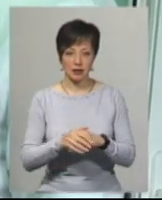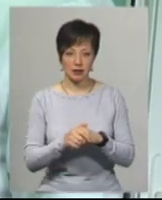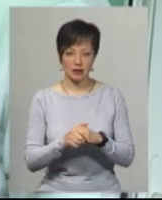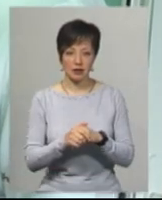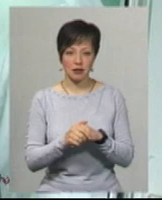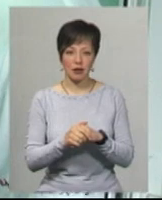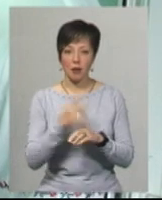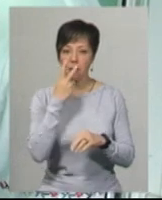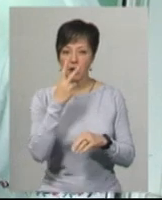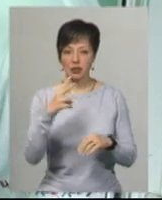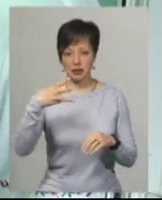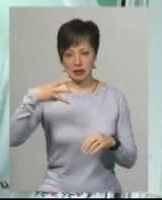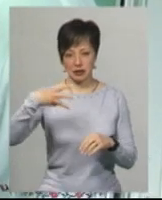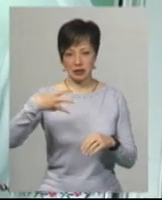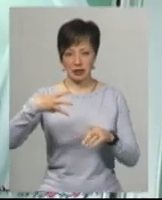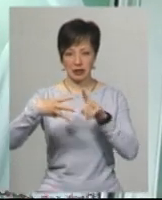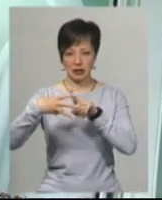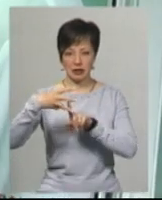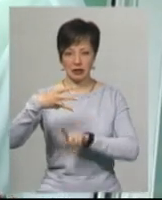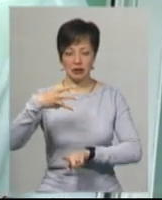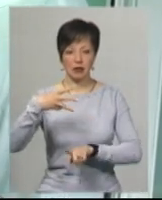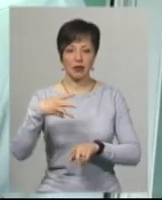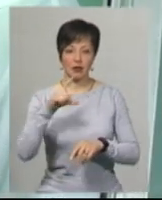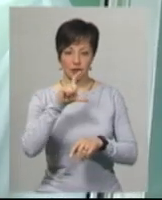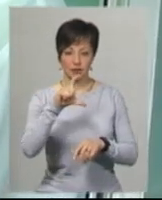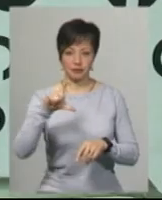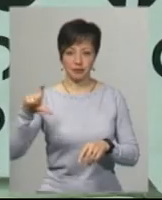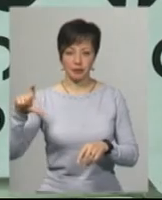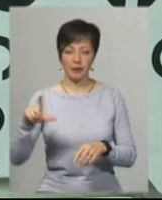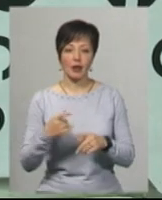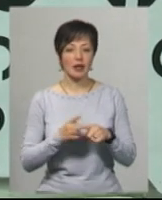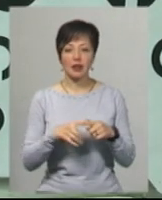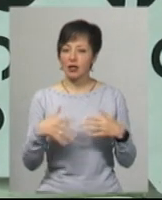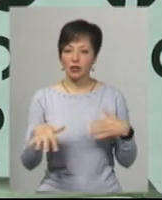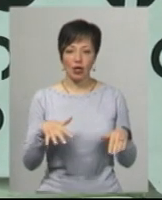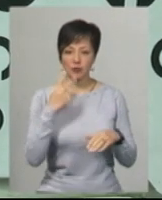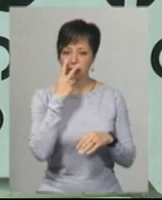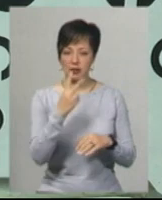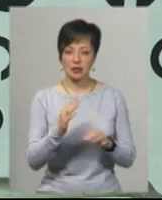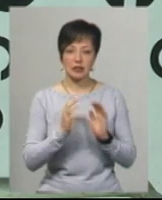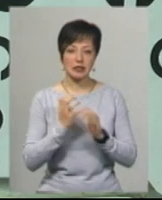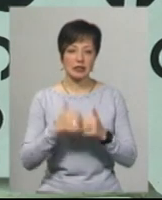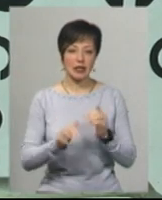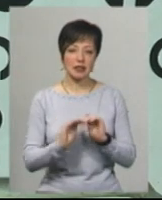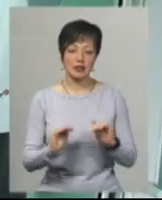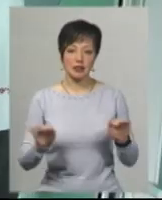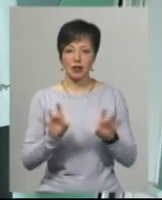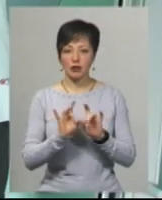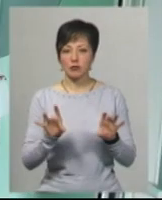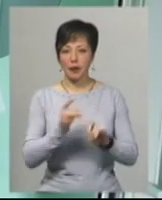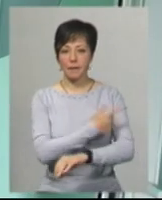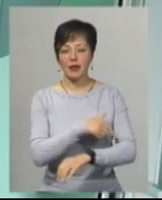Бачить лише в оцих три перших строки. В Івана Музики не найслабший зір серед учнів школи, розповідає медична сестра.